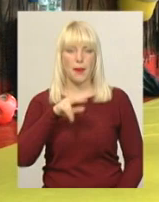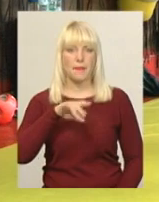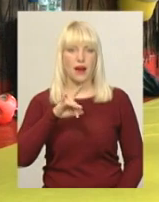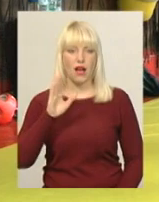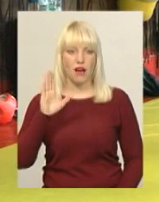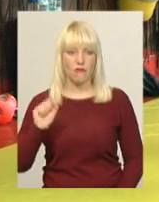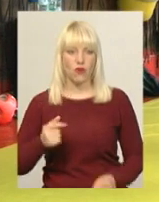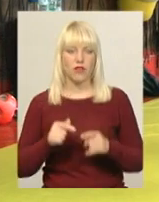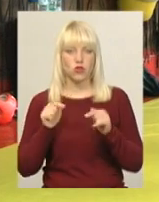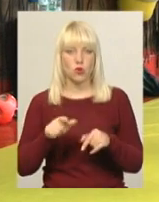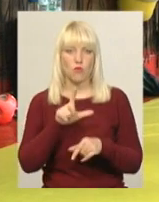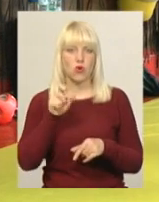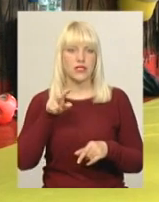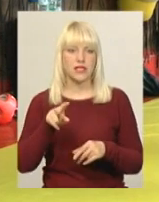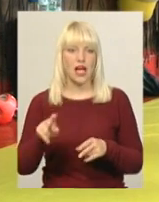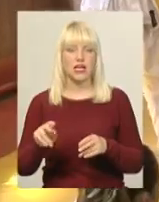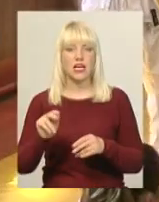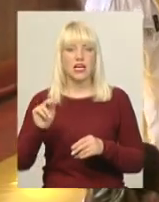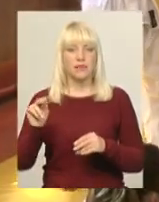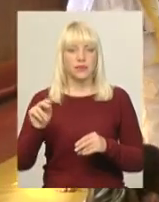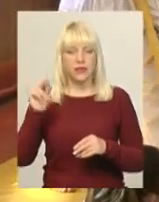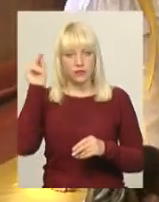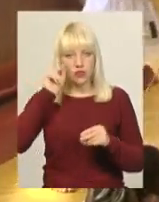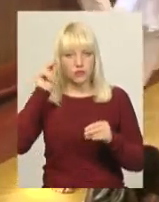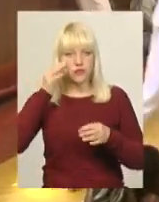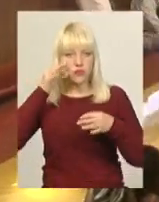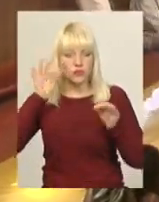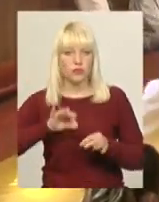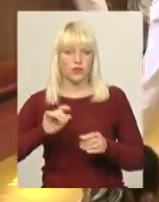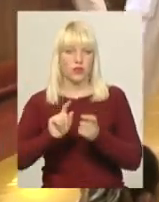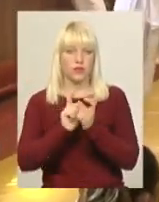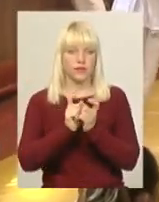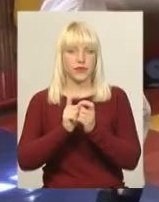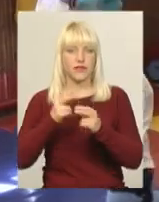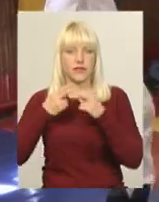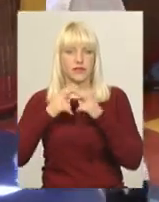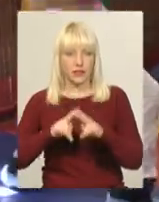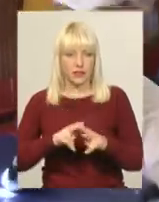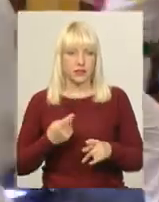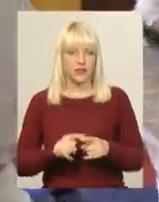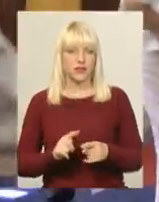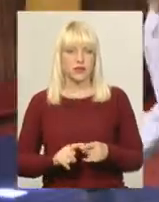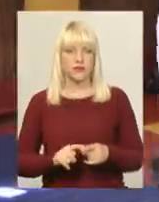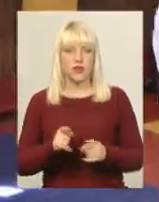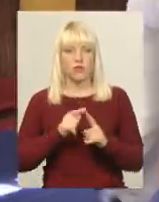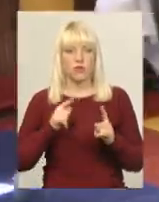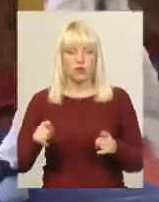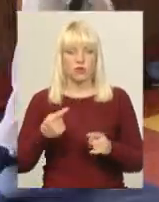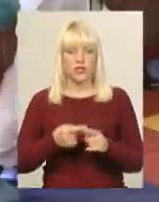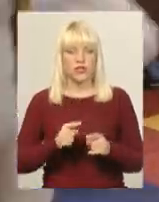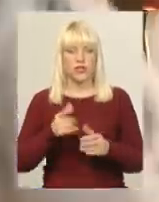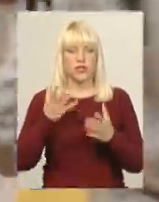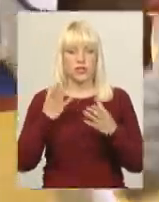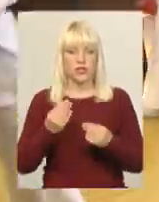залі спортсмени відточували техніку рукопашу. Упродуш восьми днів бійці готувалися в посиленому режимі, каже інструктор Вероніка Осідлевич,